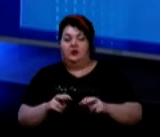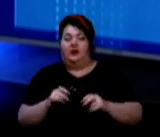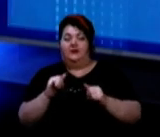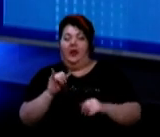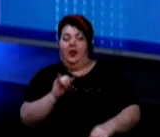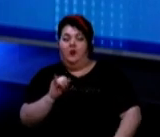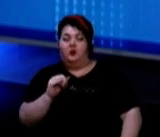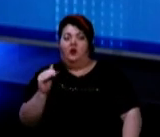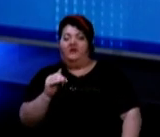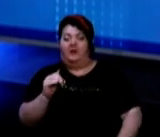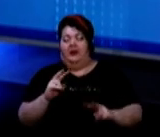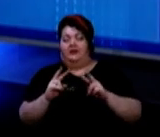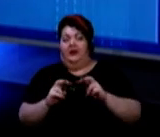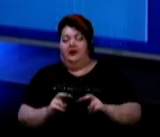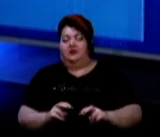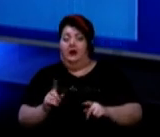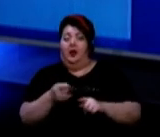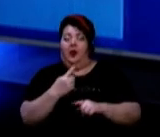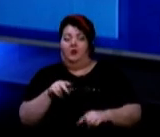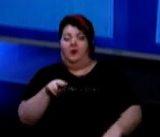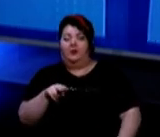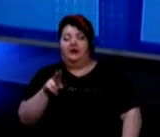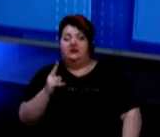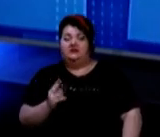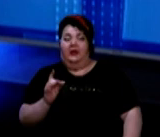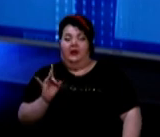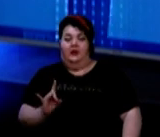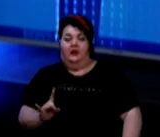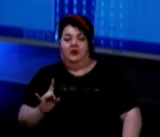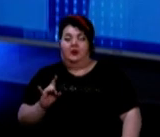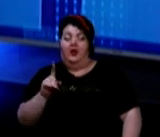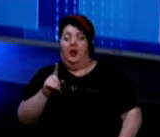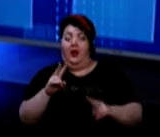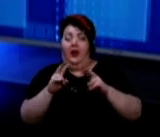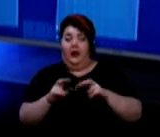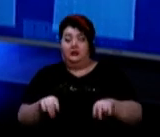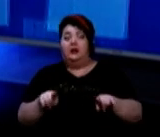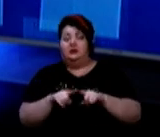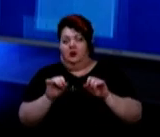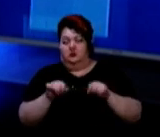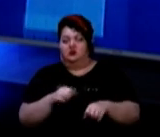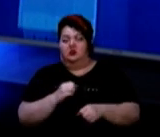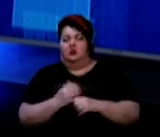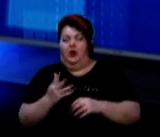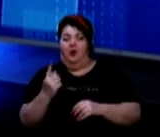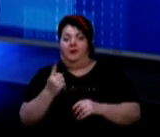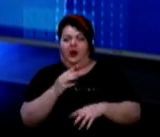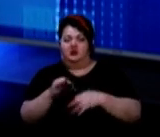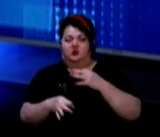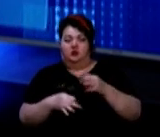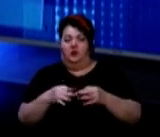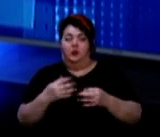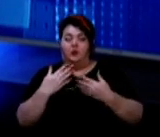імуноферментний аналіз або ПЦР. Імуноферментний також аналіз можна зробити, якщо в першу добу при